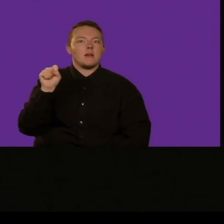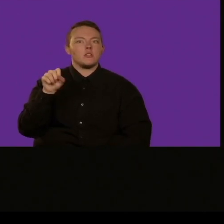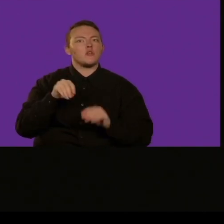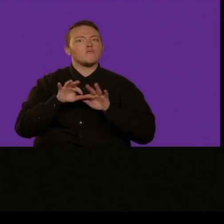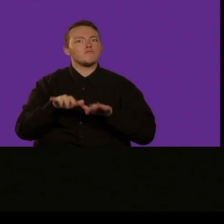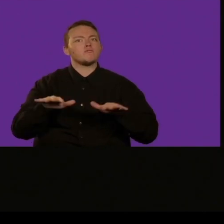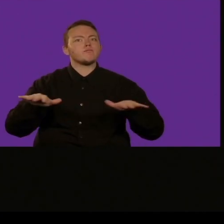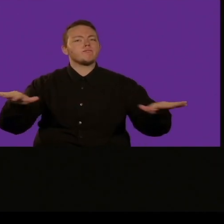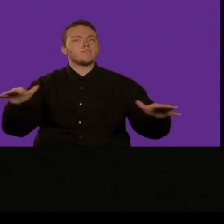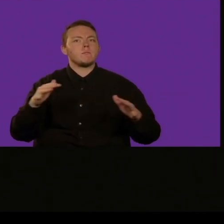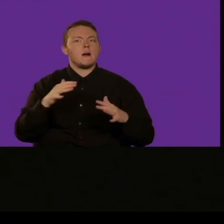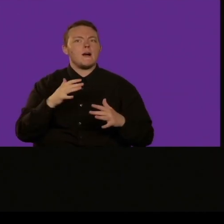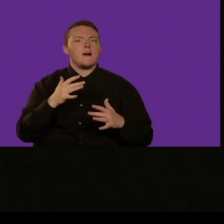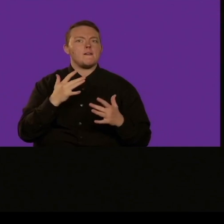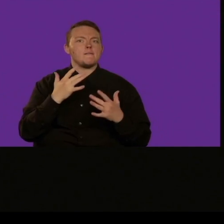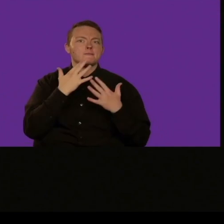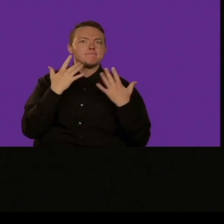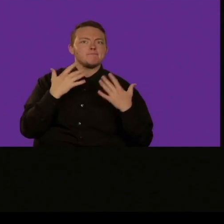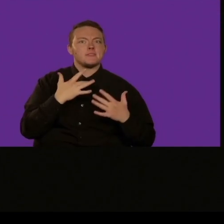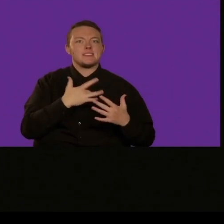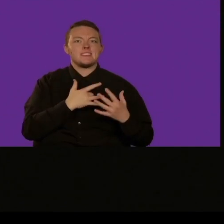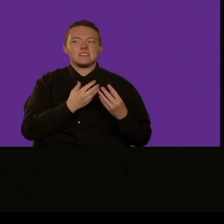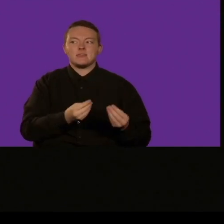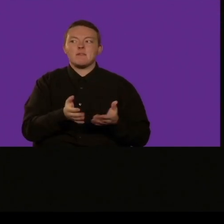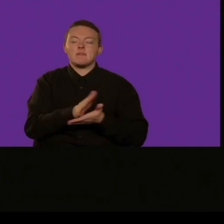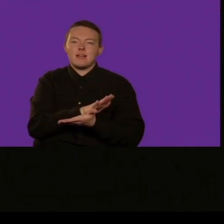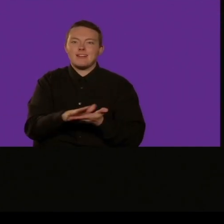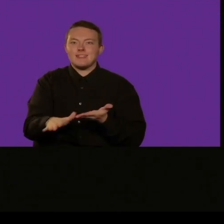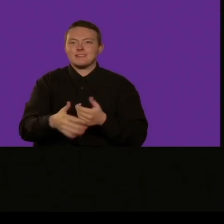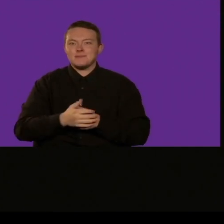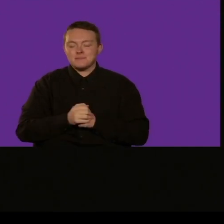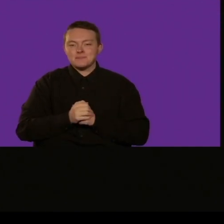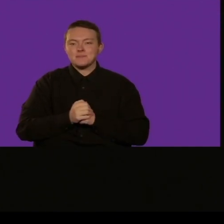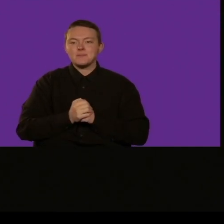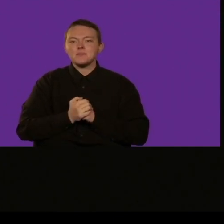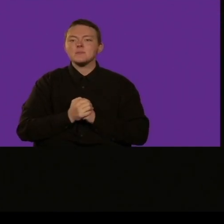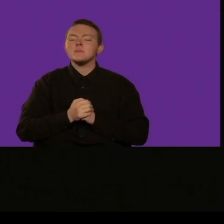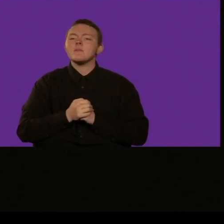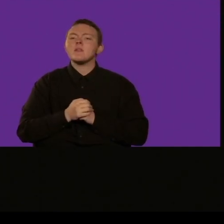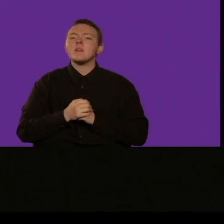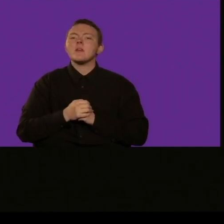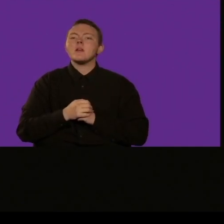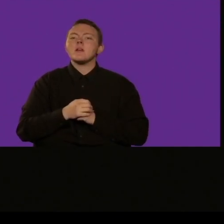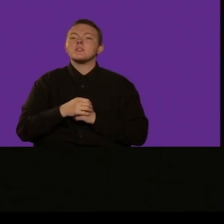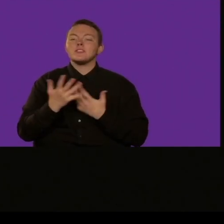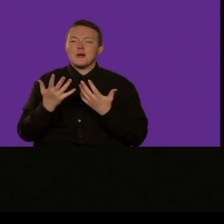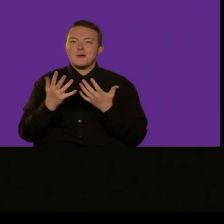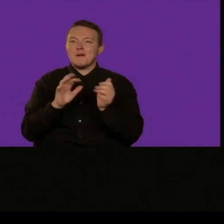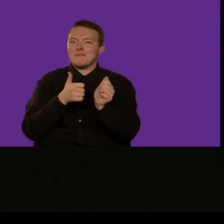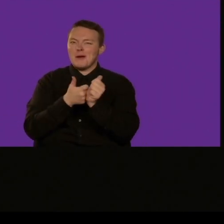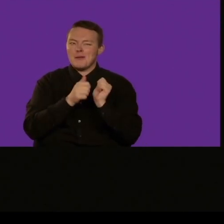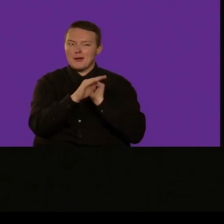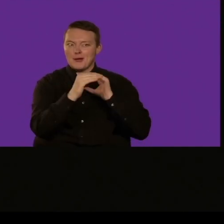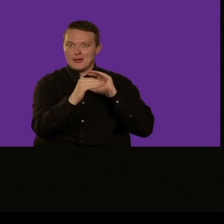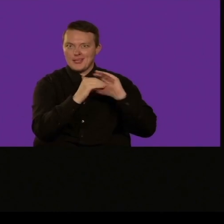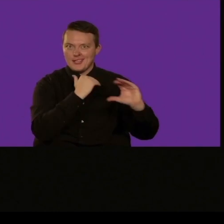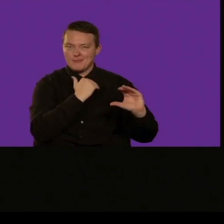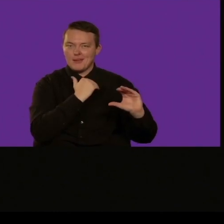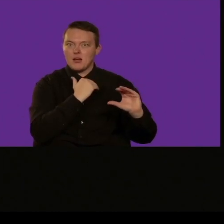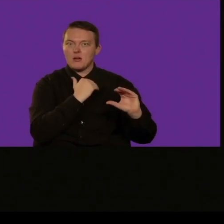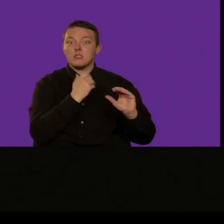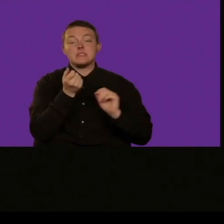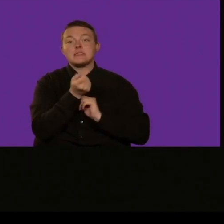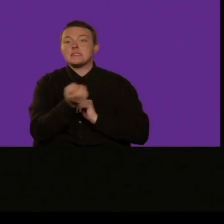Alicia e attraverso si sentivano le sirene le allarmi aerei che suonavano